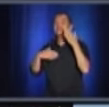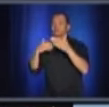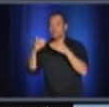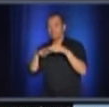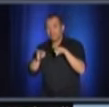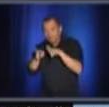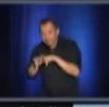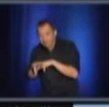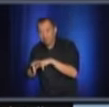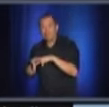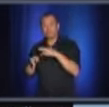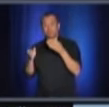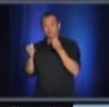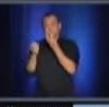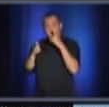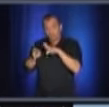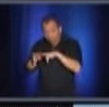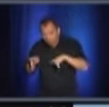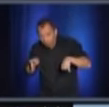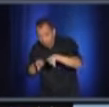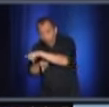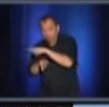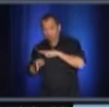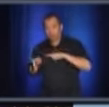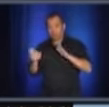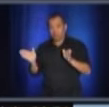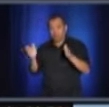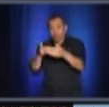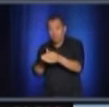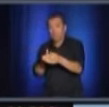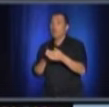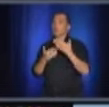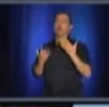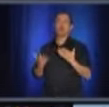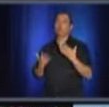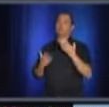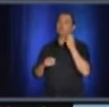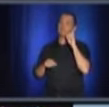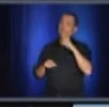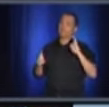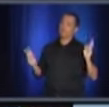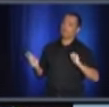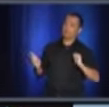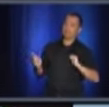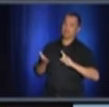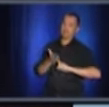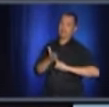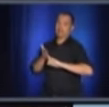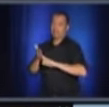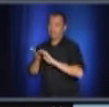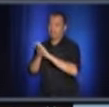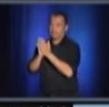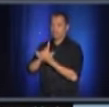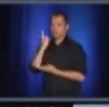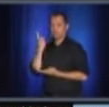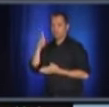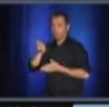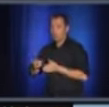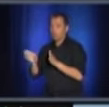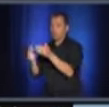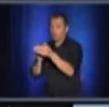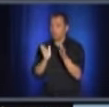ou des chambres triples. Et une des choses que l'on travaille très rapidement en ce moment, c'est d'avoir des unités modulaires,